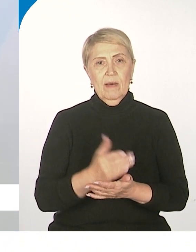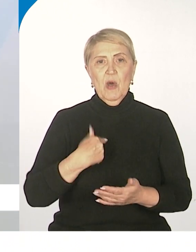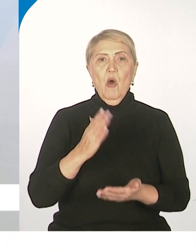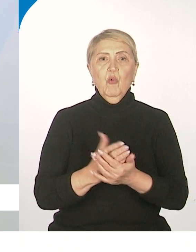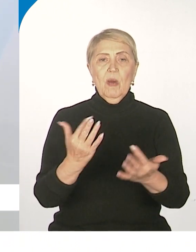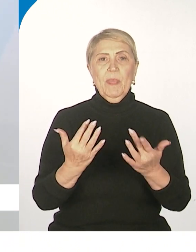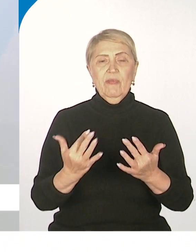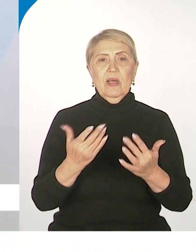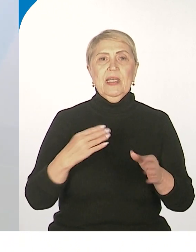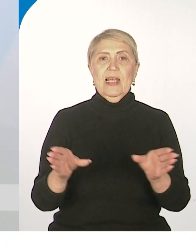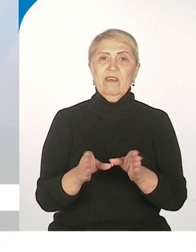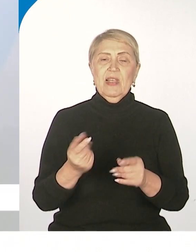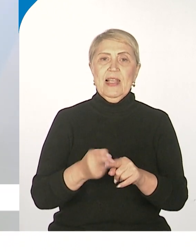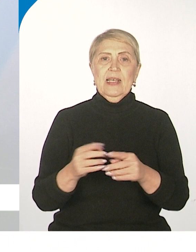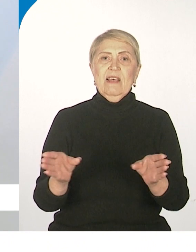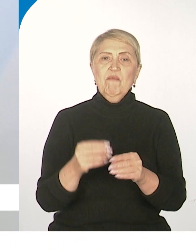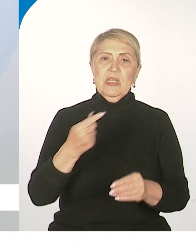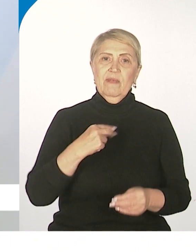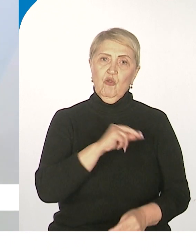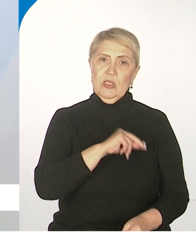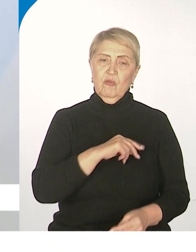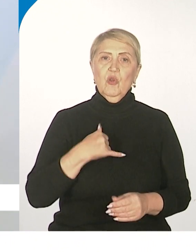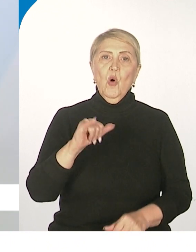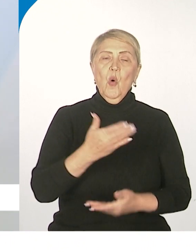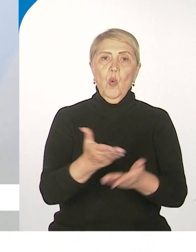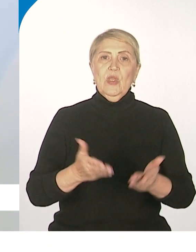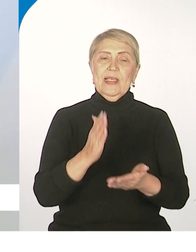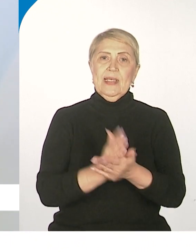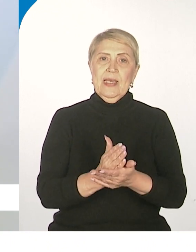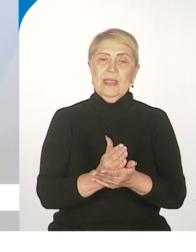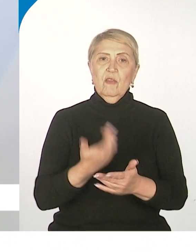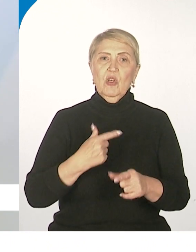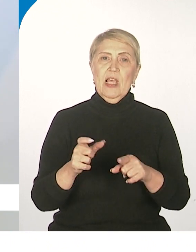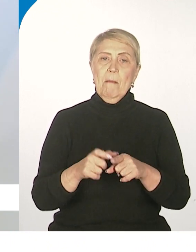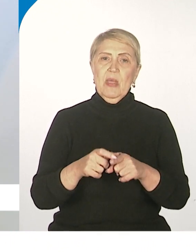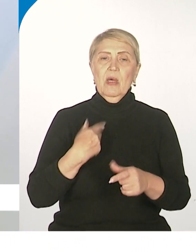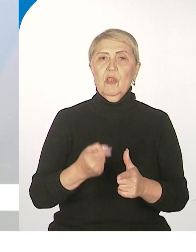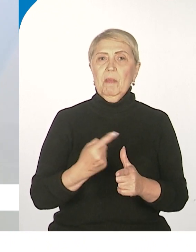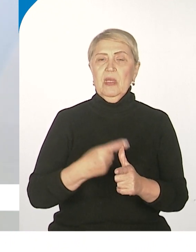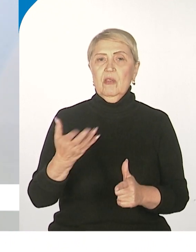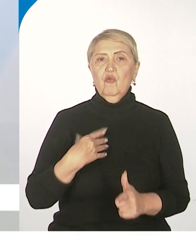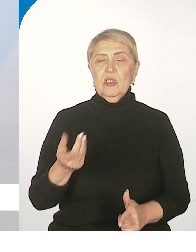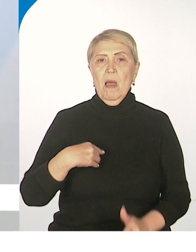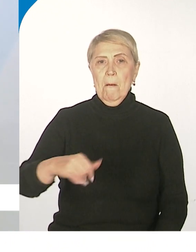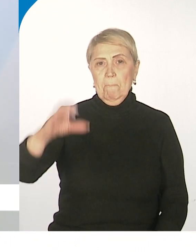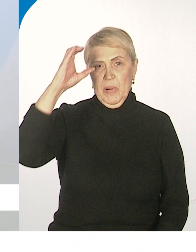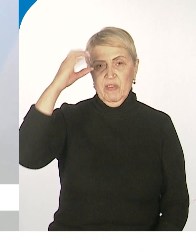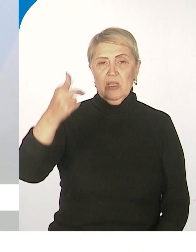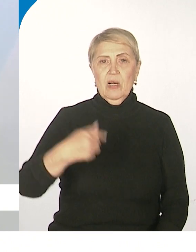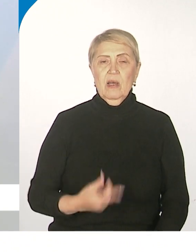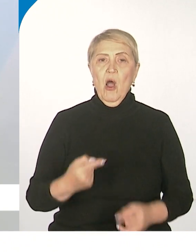привлекать их совместного сотрудничества. Но у нас есть, конечно, уже именитые профессора, которые помогут ему, наверное,